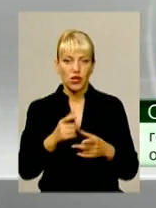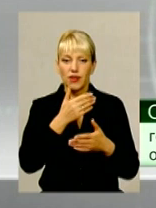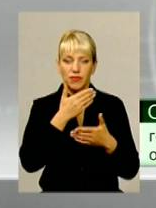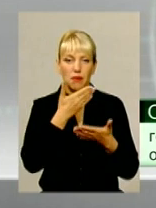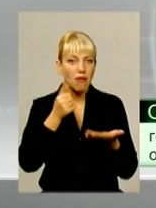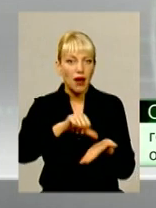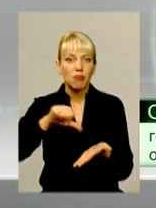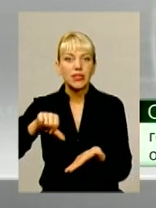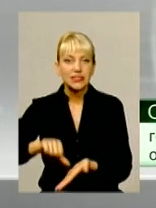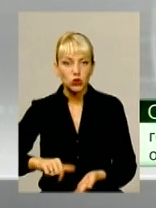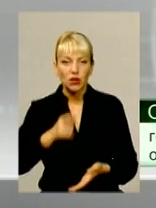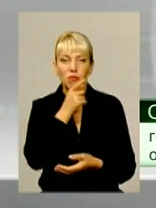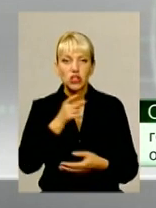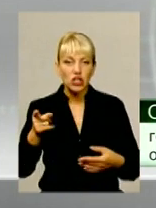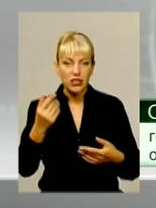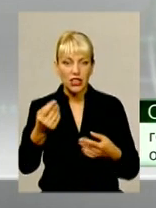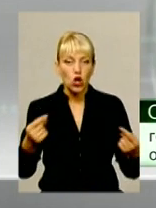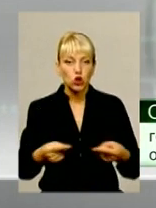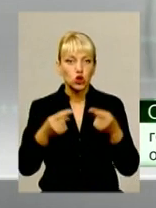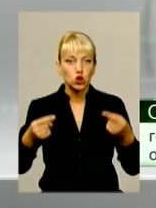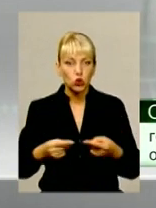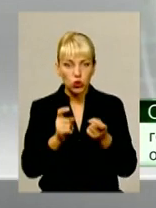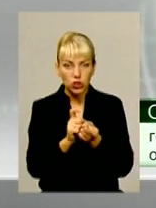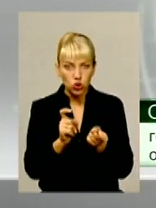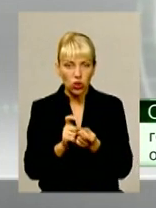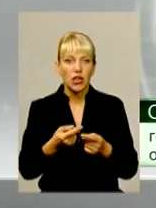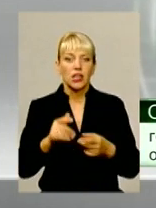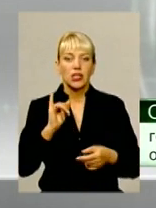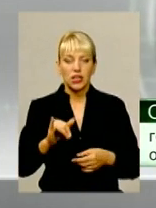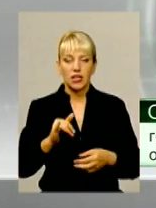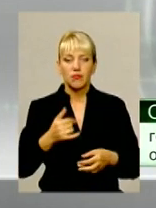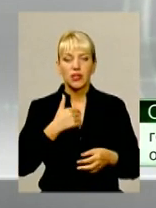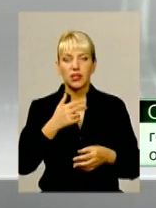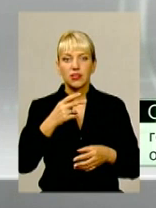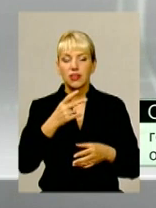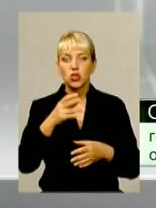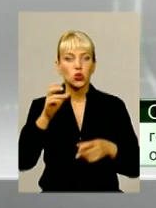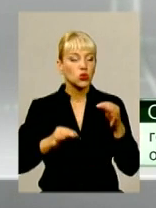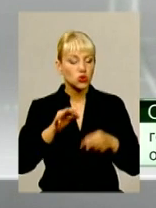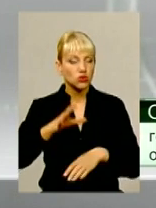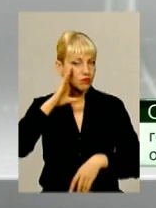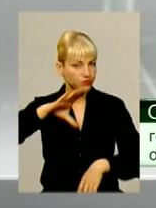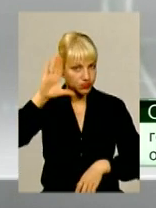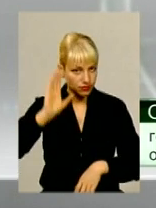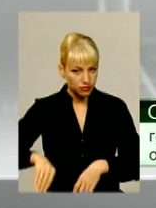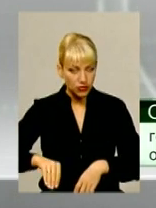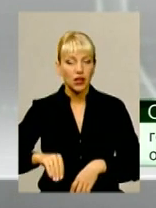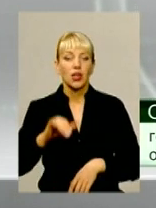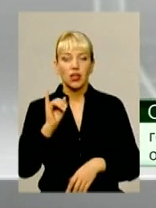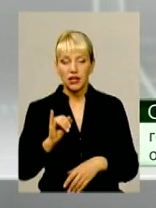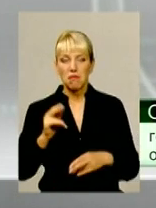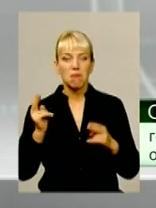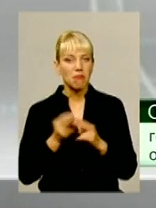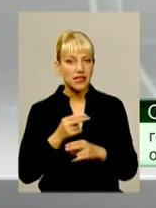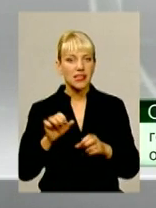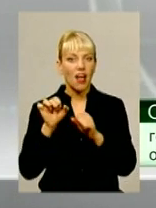сутичок. Є свідок, який запевняє, де він бачив ту людину. Суд ні на що не зважає. Без